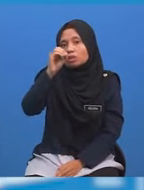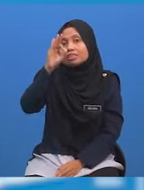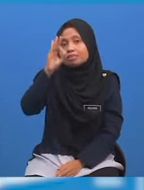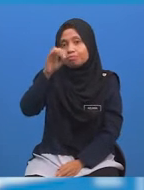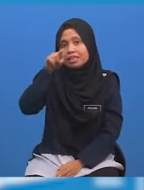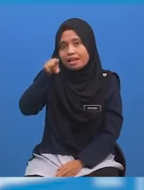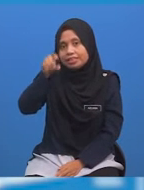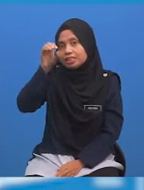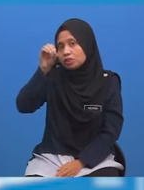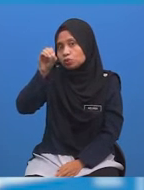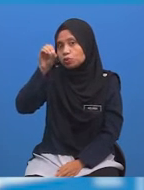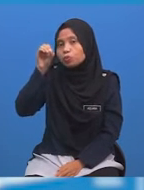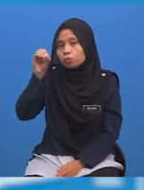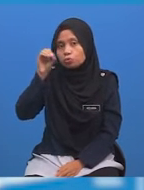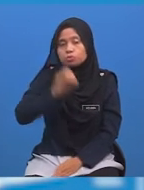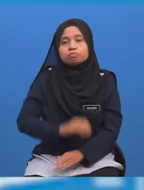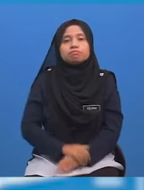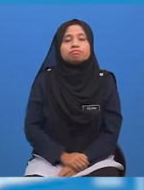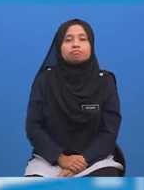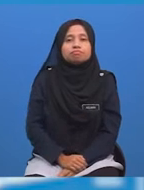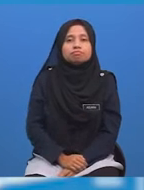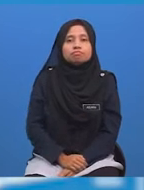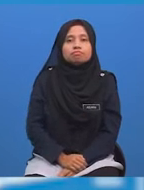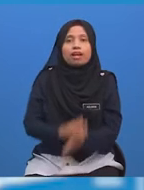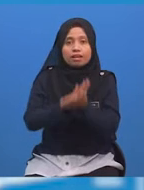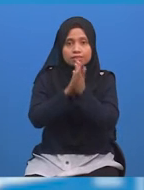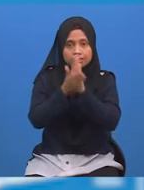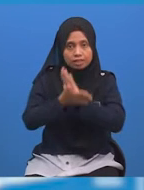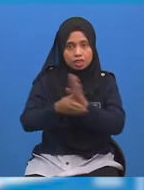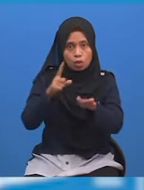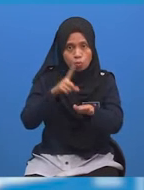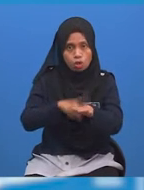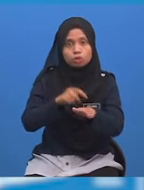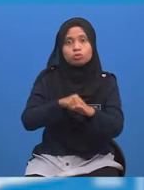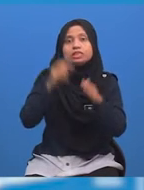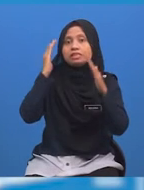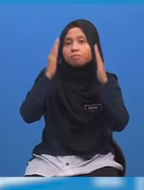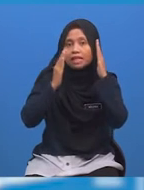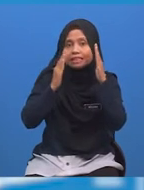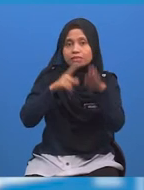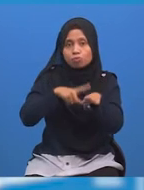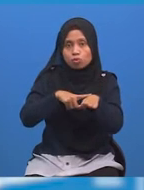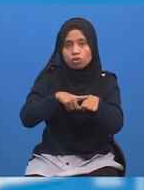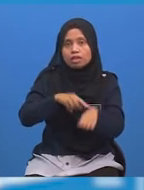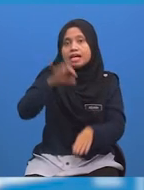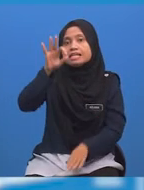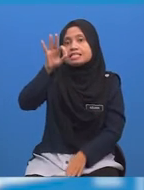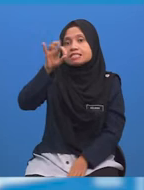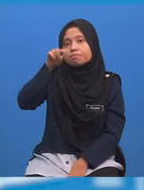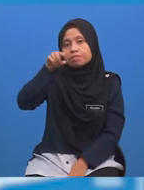Sifar Sembilan Sifar Sifar Jadi, waktu di Malaysia ialah Pukul